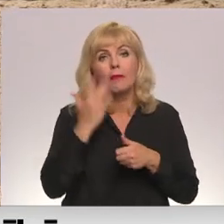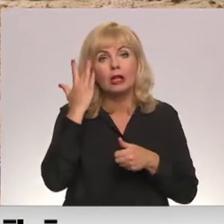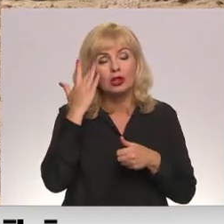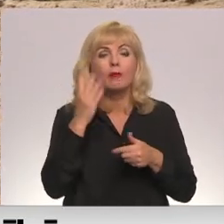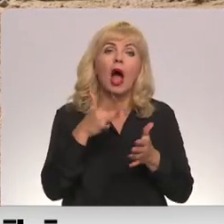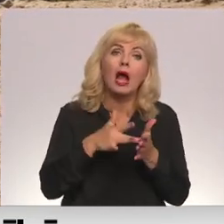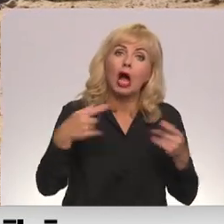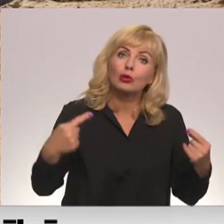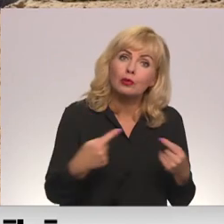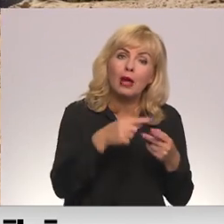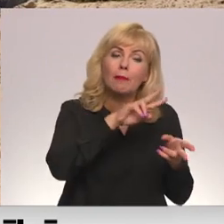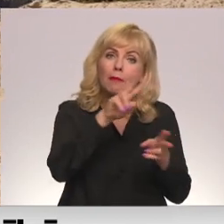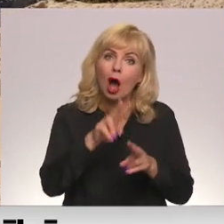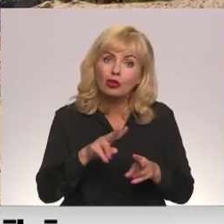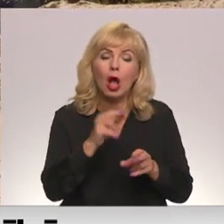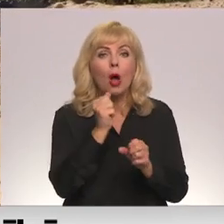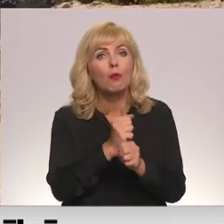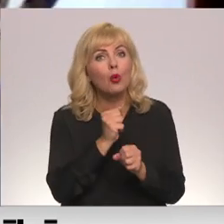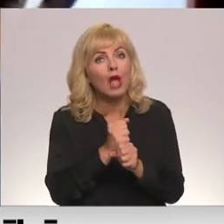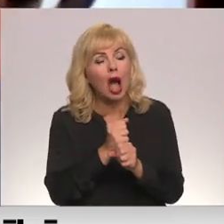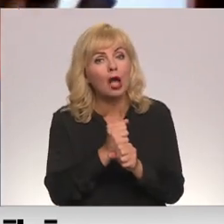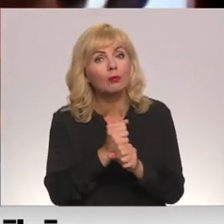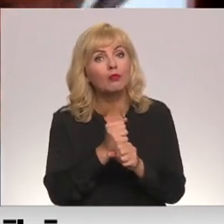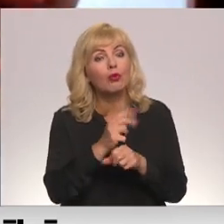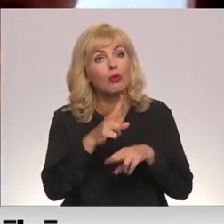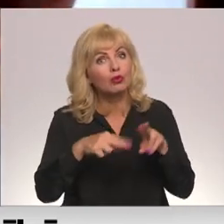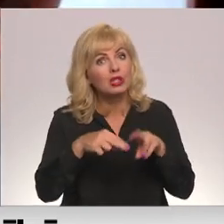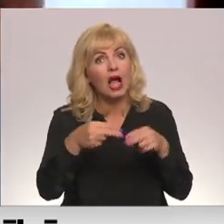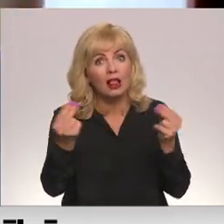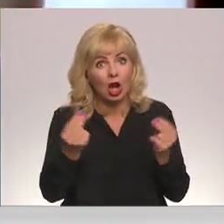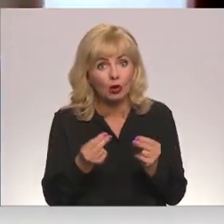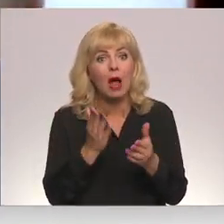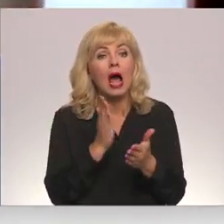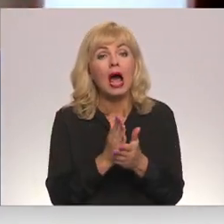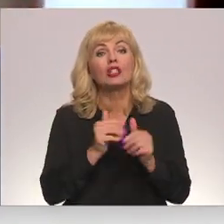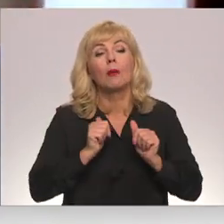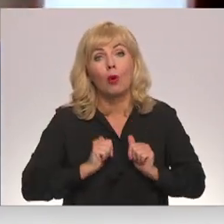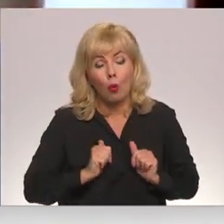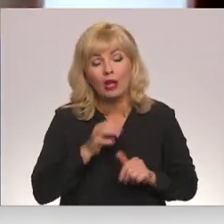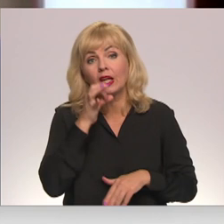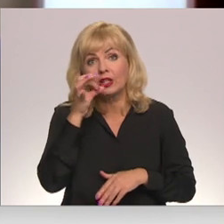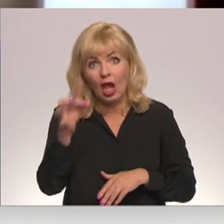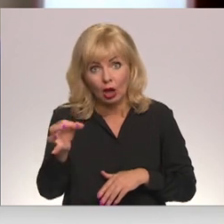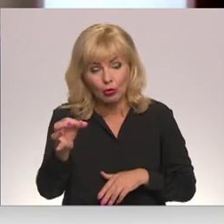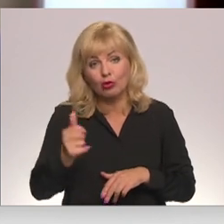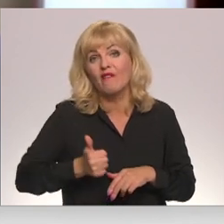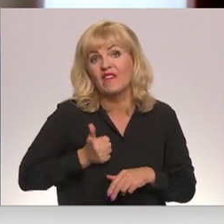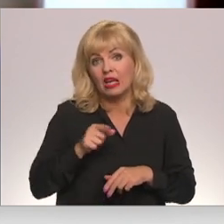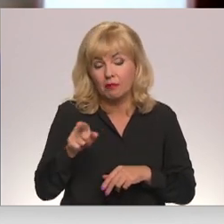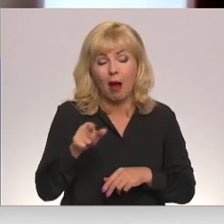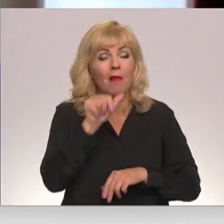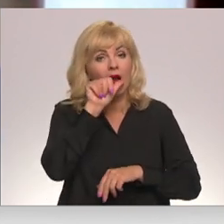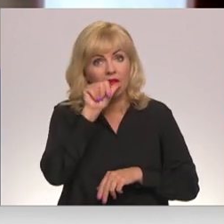piemērot, pārskatot būdarbu līgums. Mēs arī pieteikam godīgi uzņēmējiem esam teikuši, ka, ja mēs nevaram par šiem